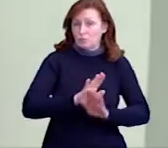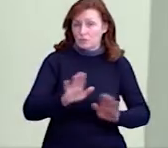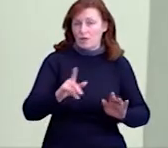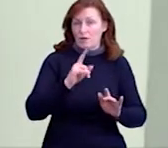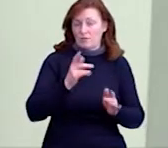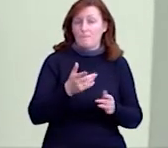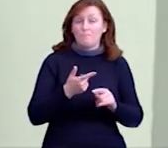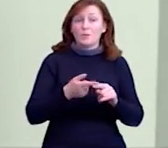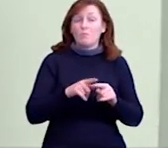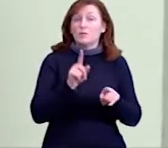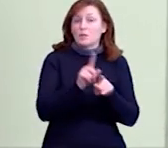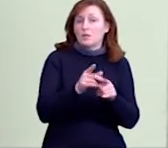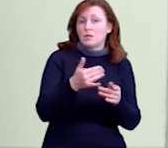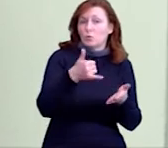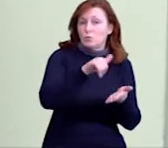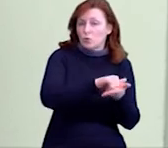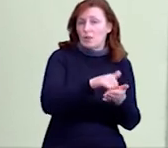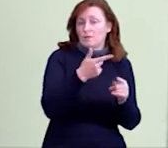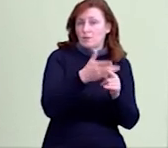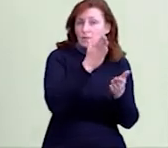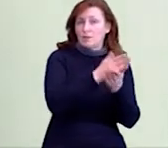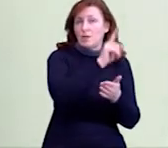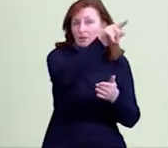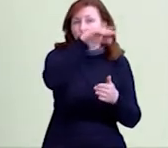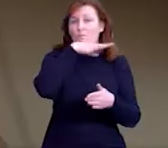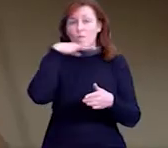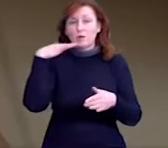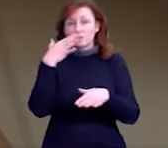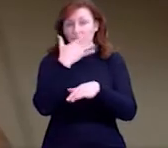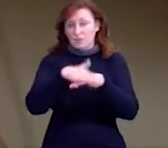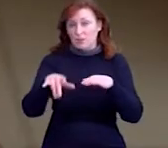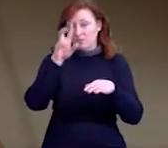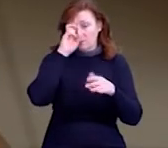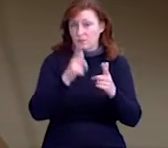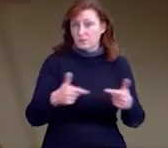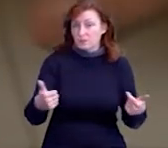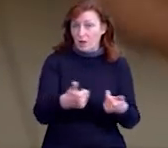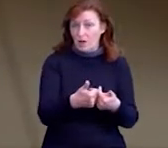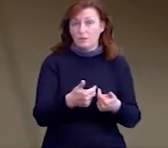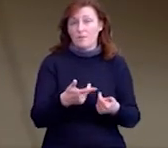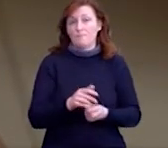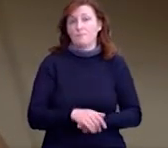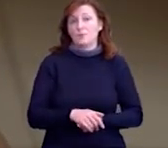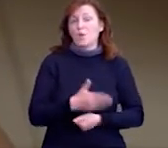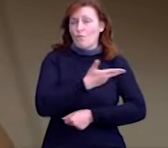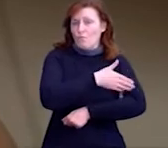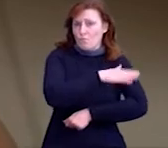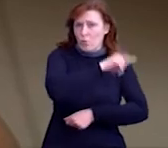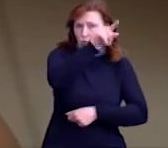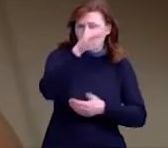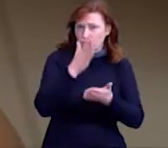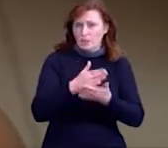Такі додатки вже існують у Китаї, Сингапурі та європейських країнах. Зокрема, у Сполученому королівстві, Словаччині та Польщі.